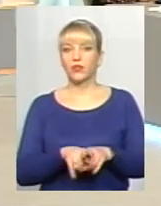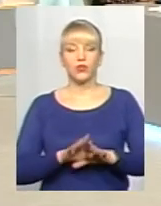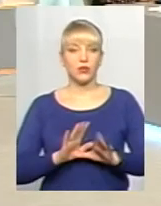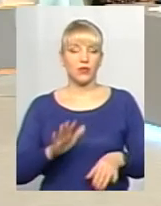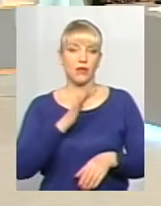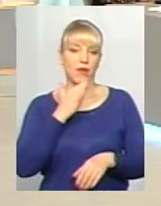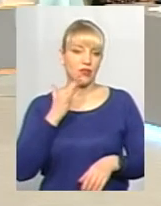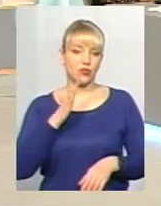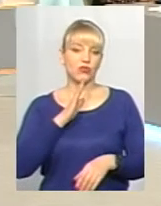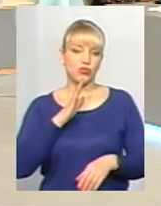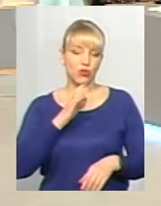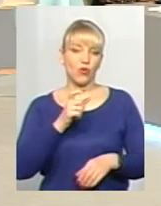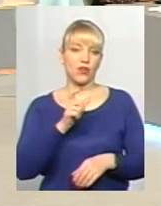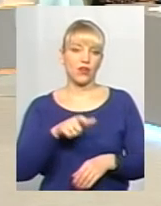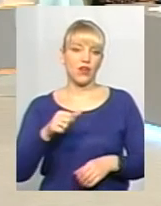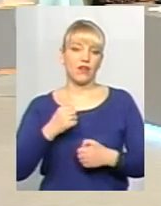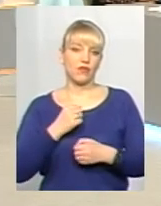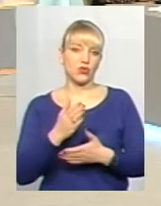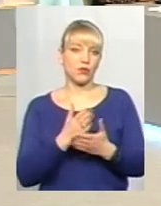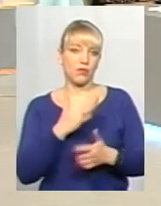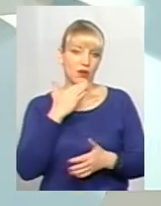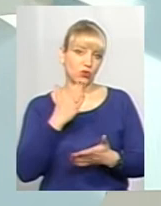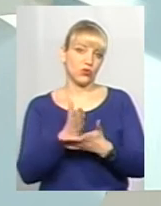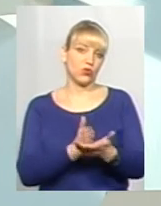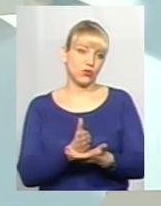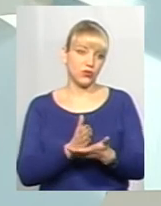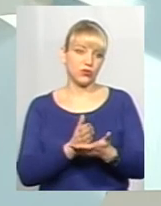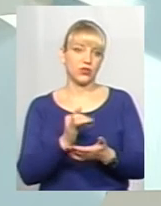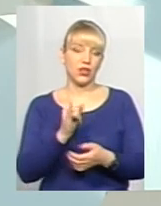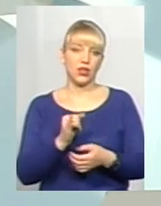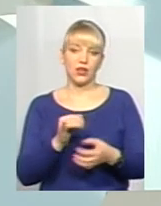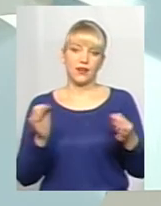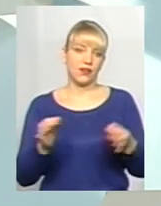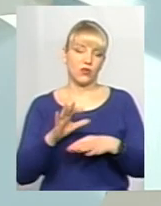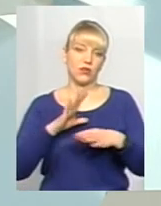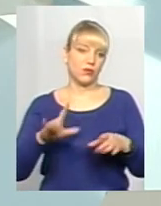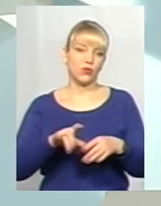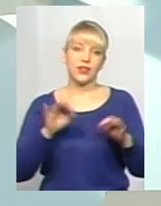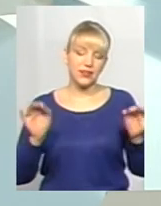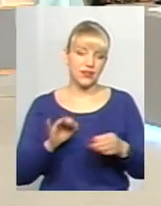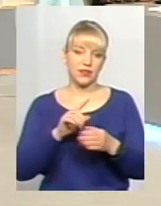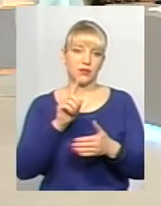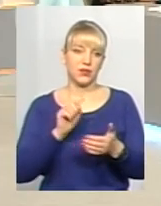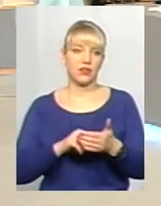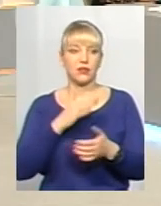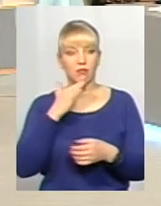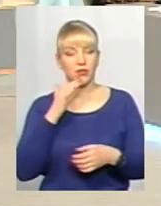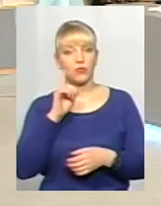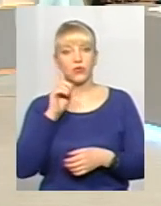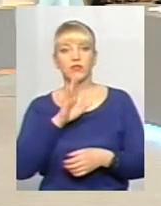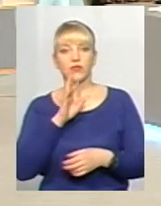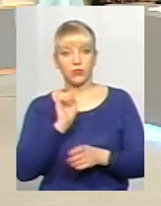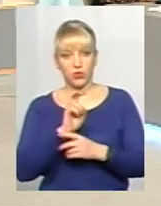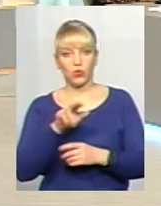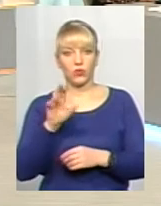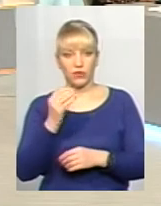Багато жінок військово-службовців служить і, в принципі, ніколи не було ніяких питань. Багато молодих дівчат зараз приходить?